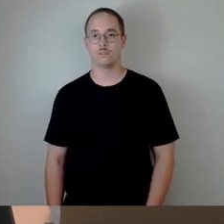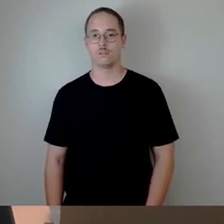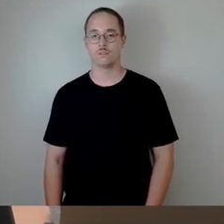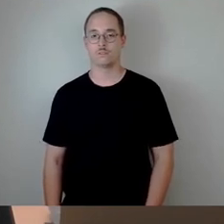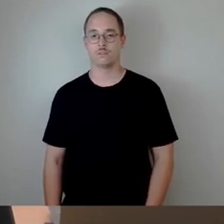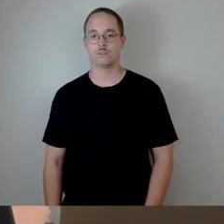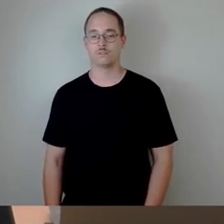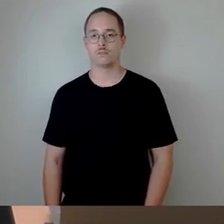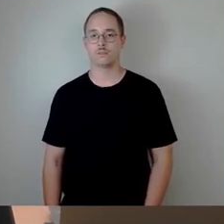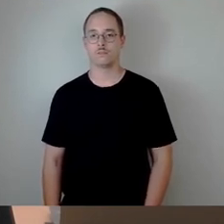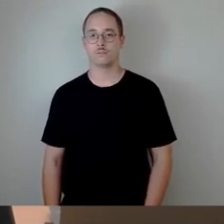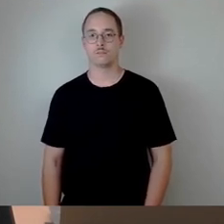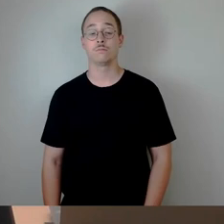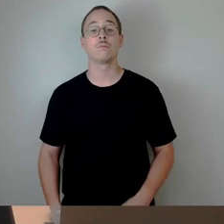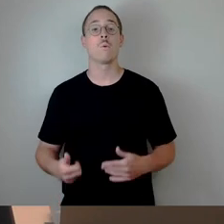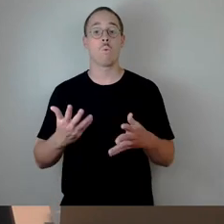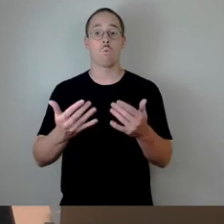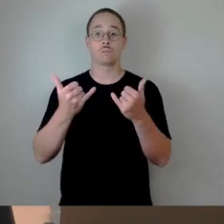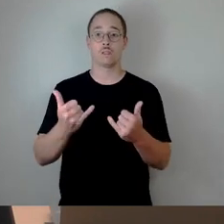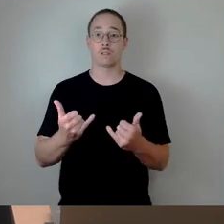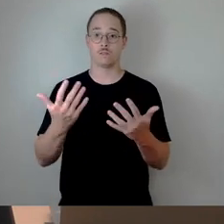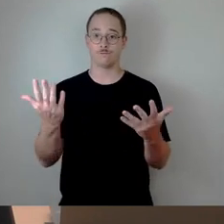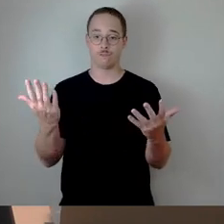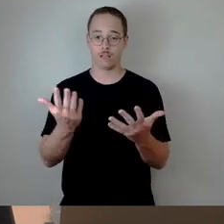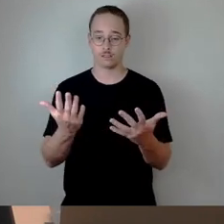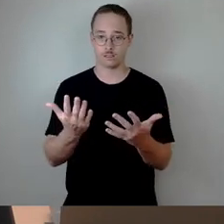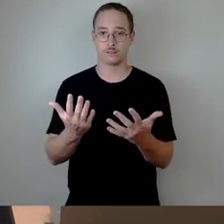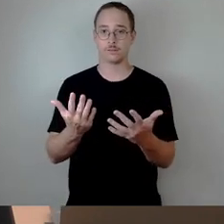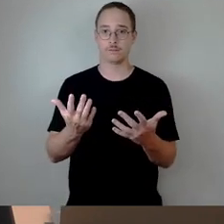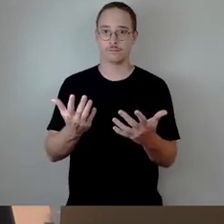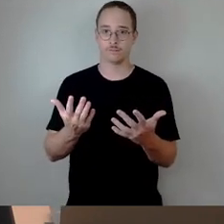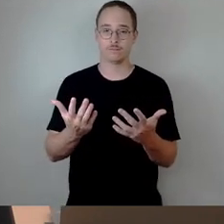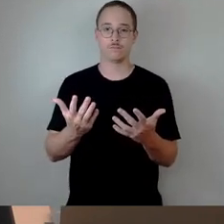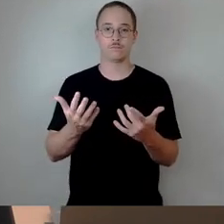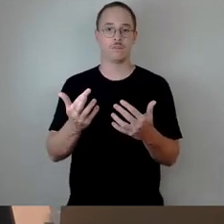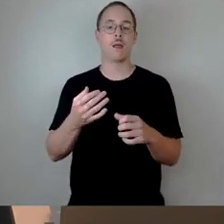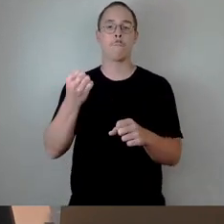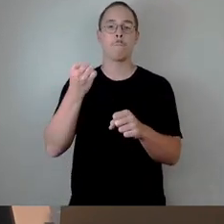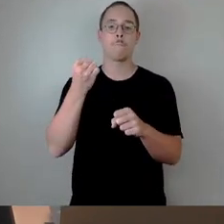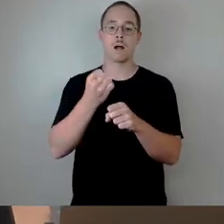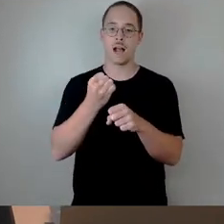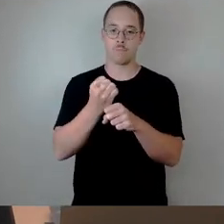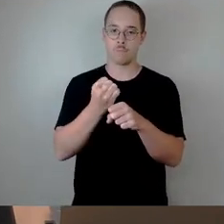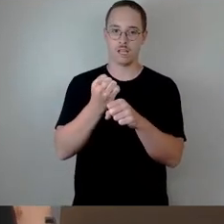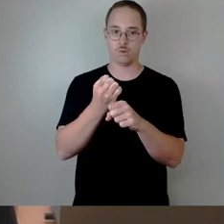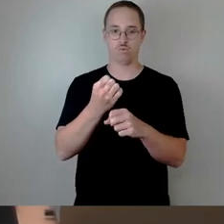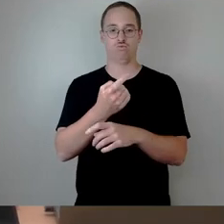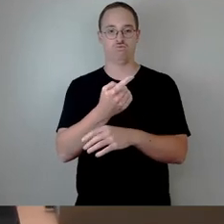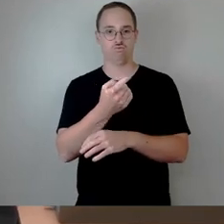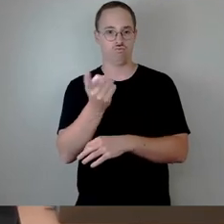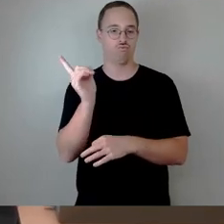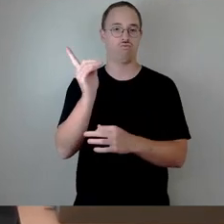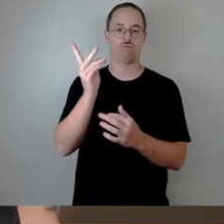Und wir würden jetzt einsteigen in die Bearbeitung der weiteren